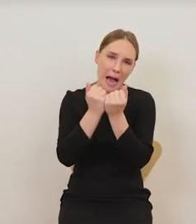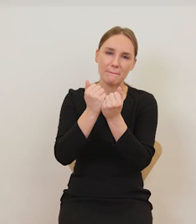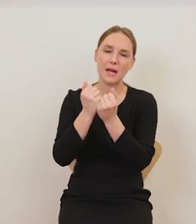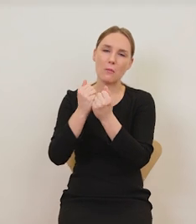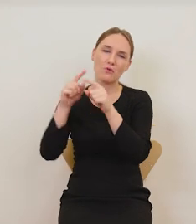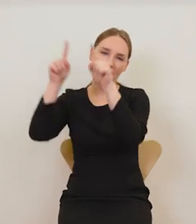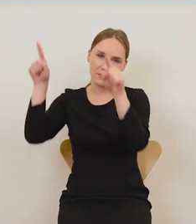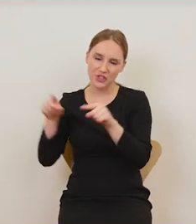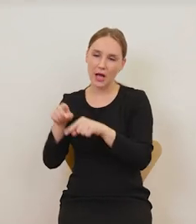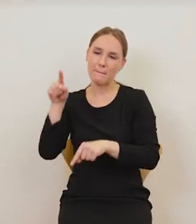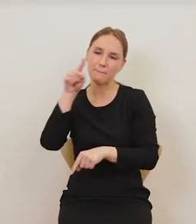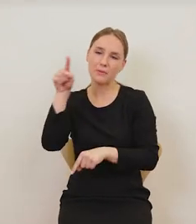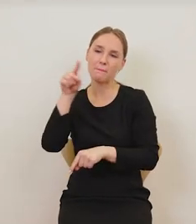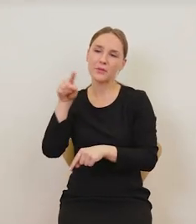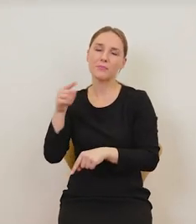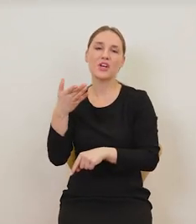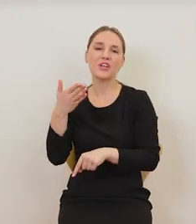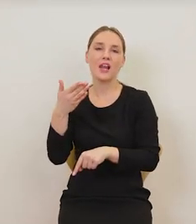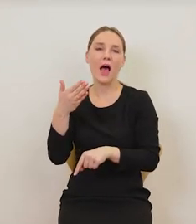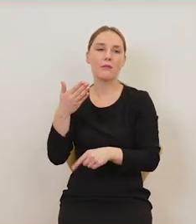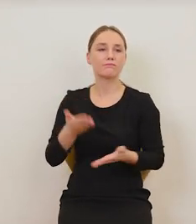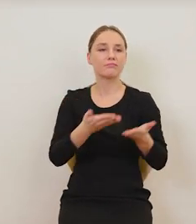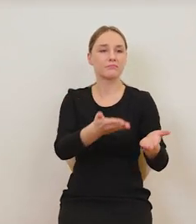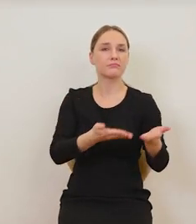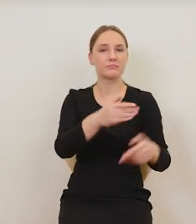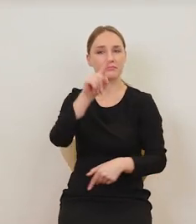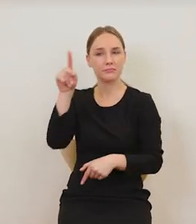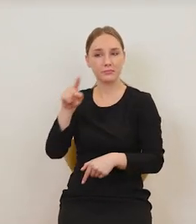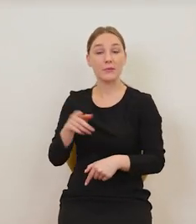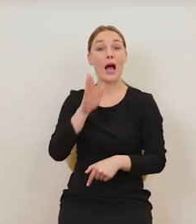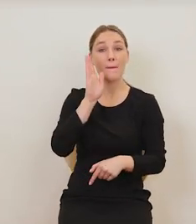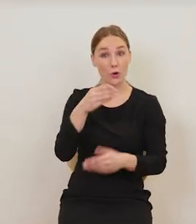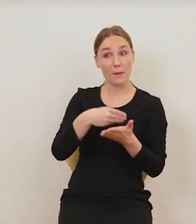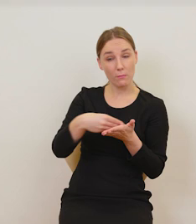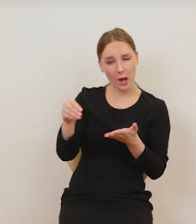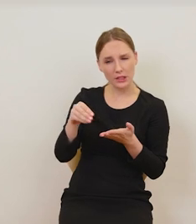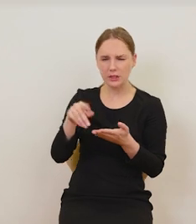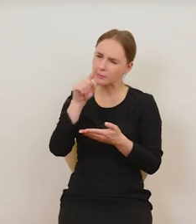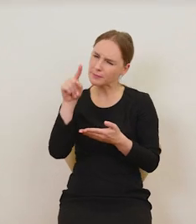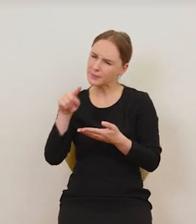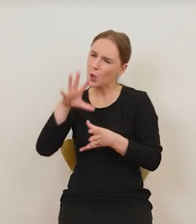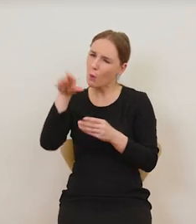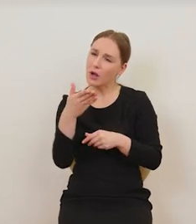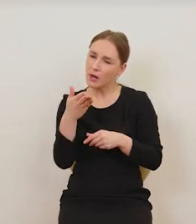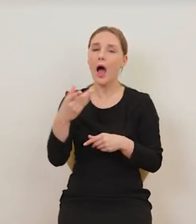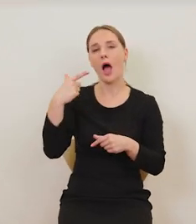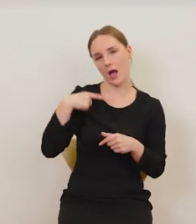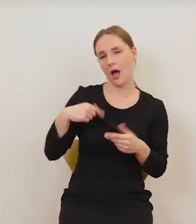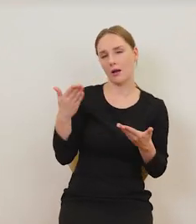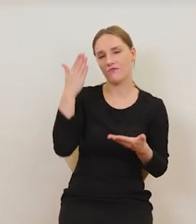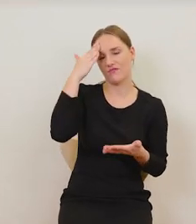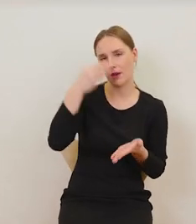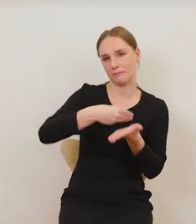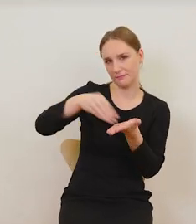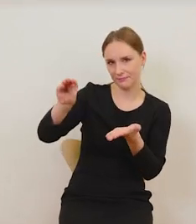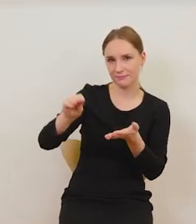liczbę tych kufli. A potem, kiedy przychodziło do płacenia, podsumowywał te kreseczki i wiadomo było,